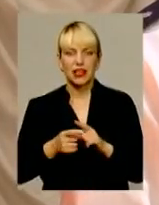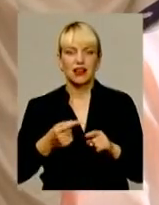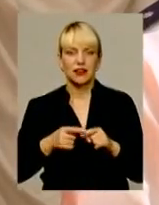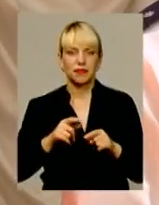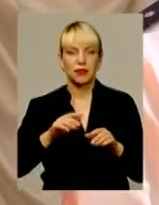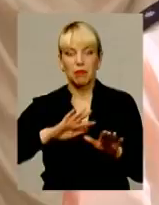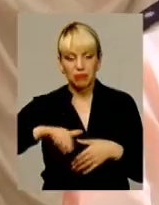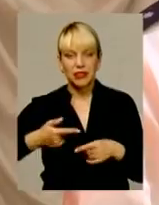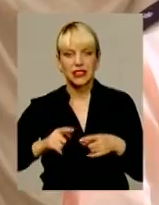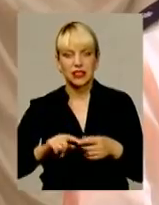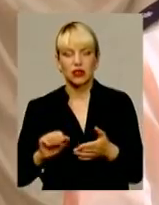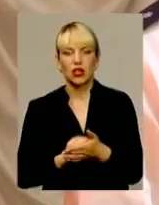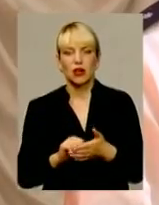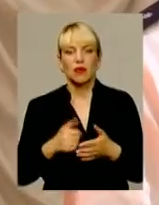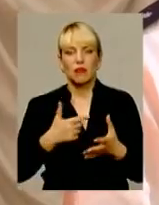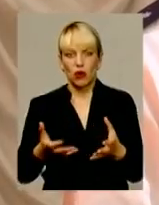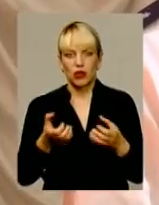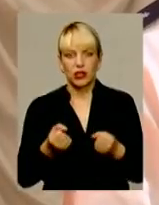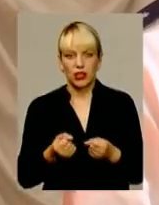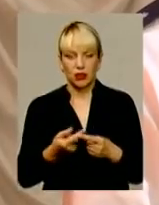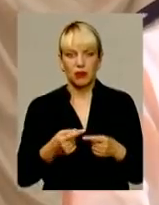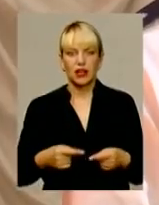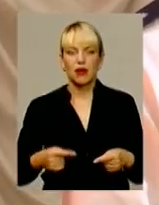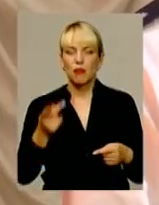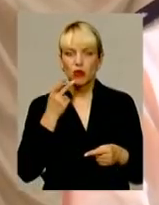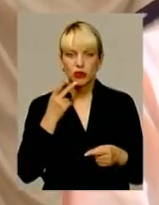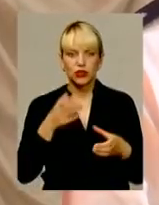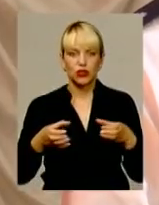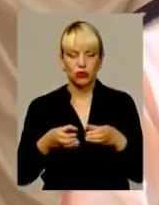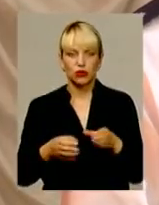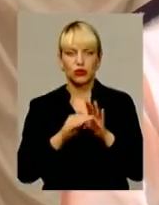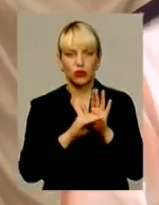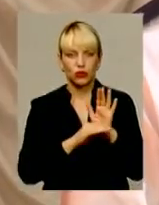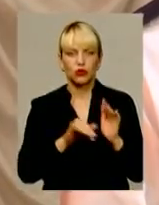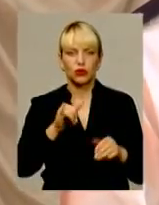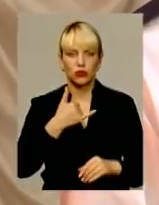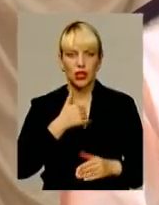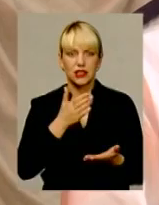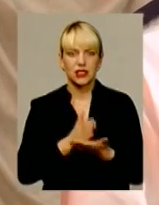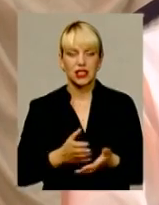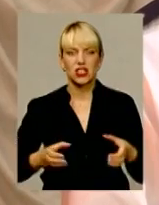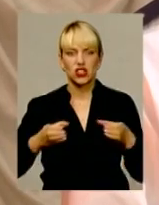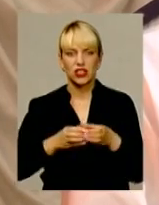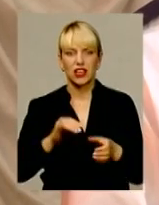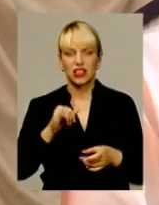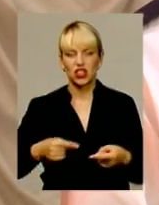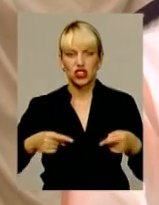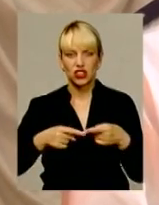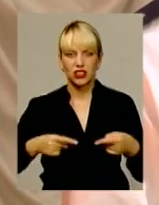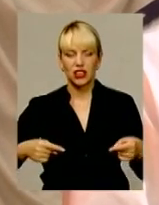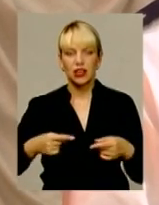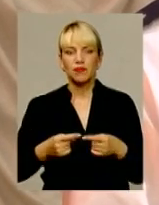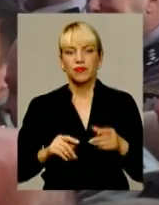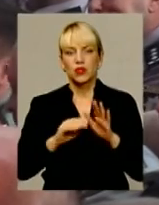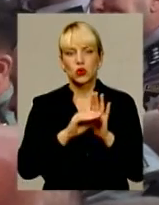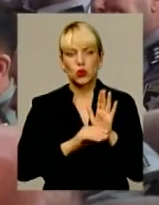отримали постійні штати, структуру. І сьогодні вже в нас є штати і чітко визначена